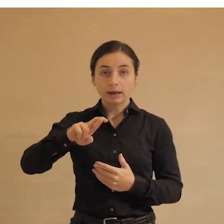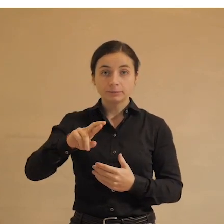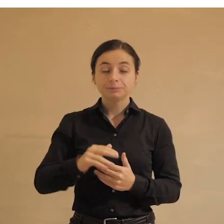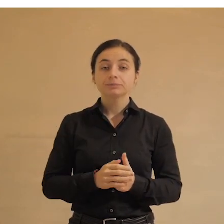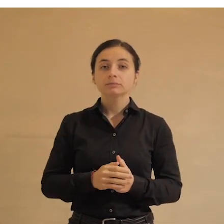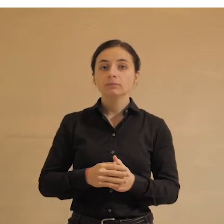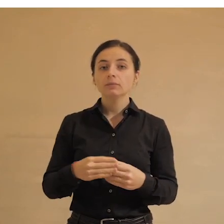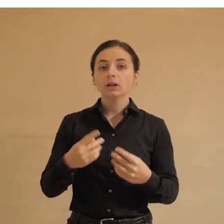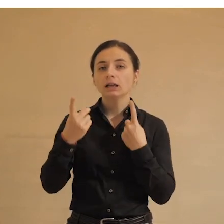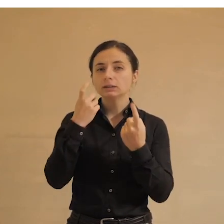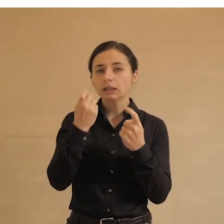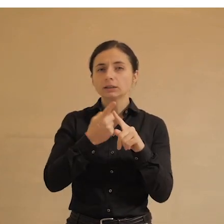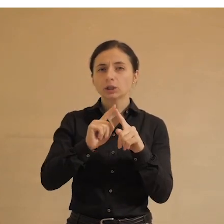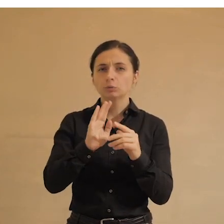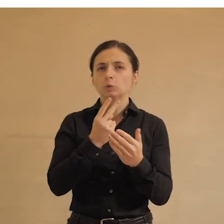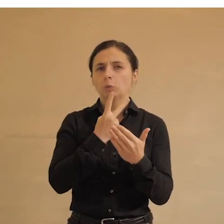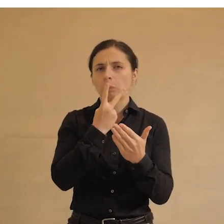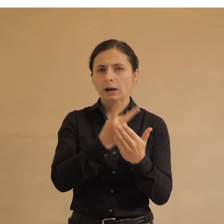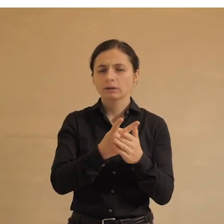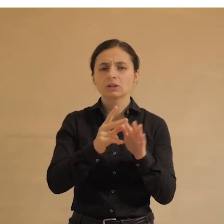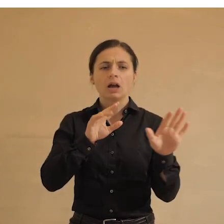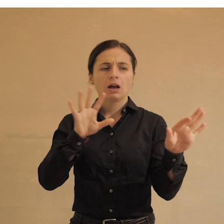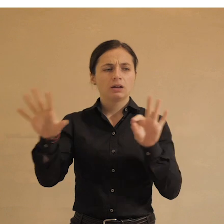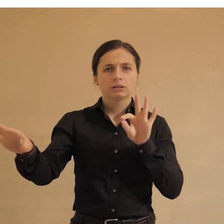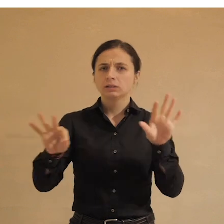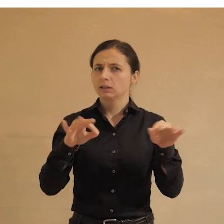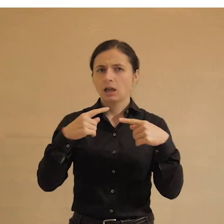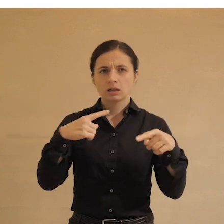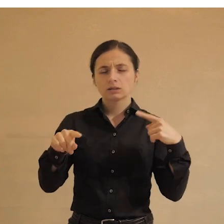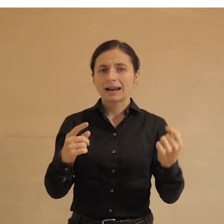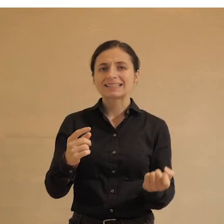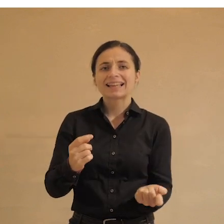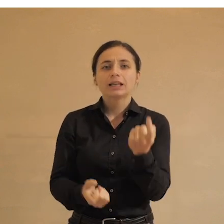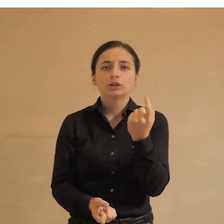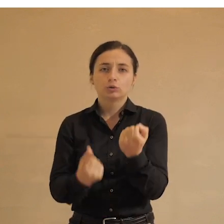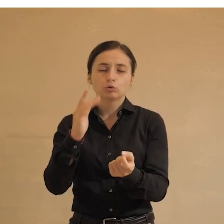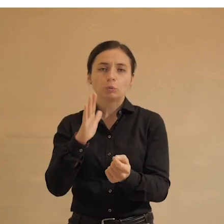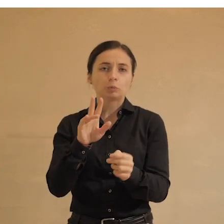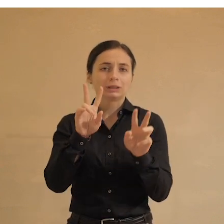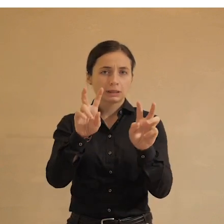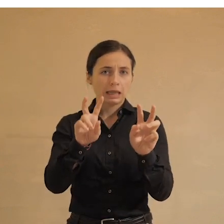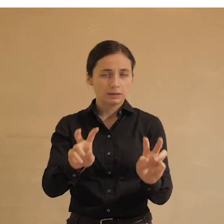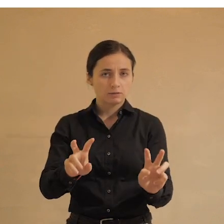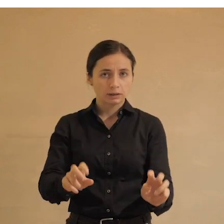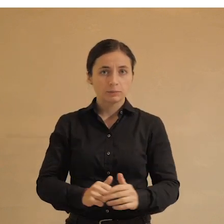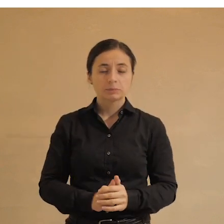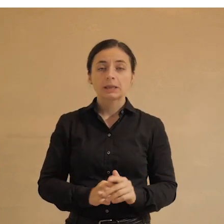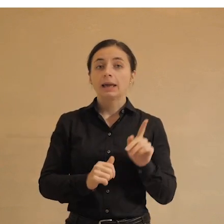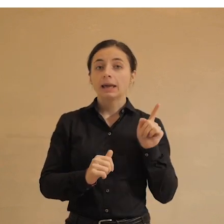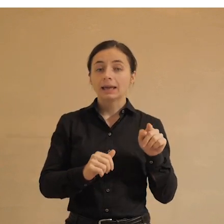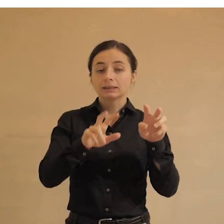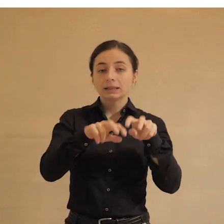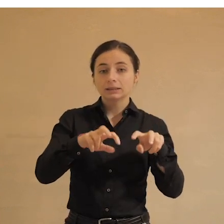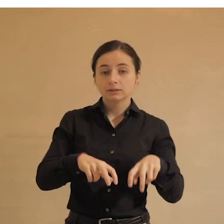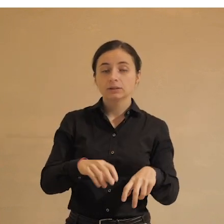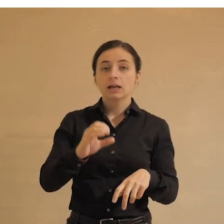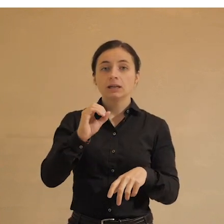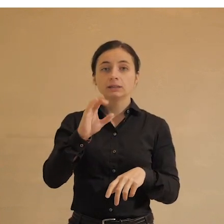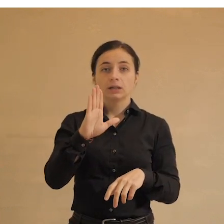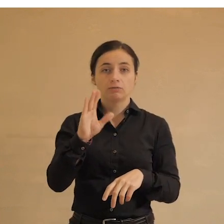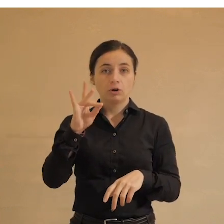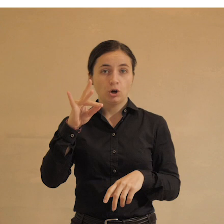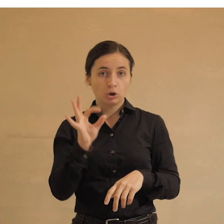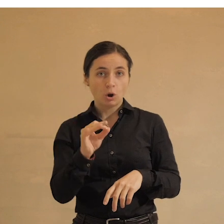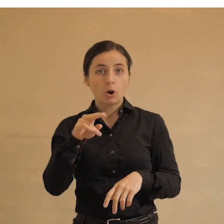данные, которые я вам буду демонстрировать, взятые из разных источников, я буду стараться их называть. А вот это данные исследования Евробарометр,